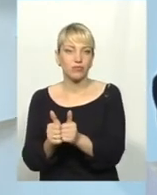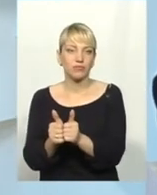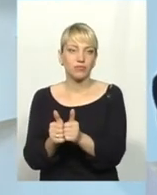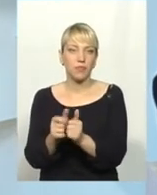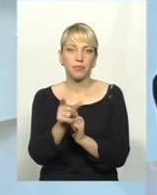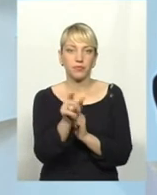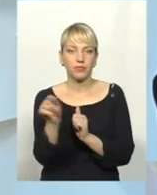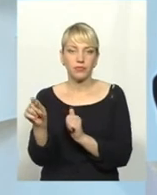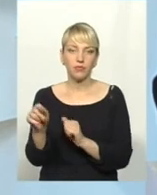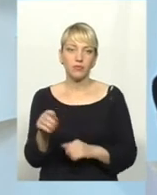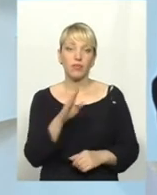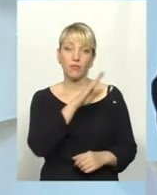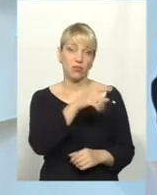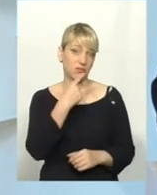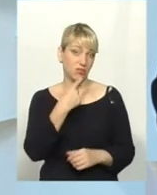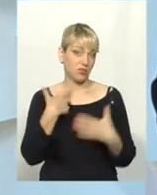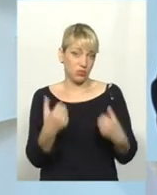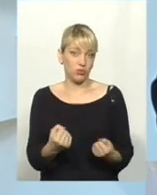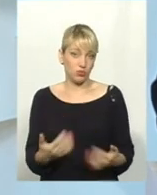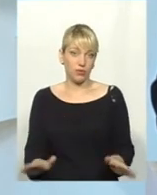А вона сказала, що в мене нічого немає.